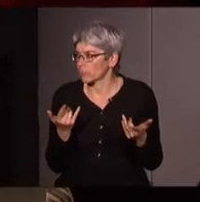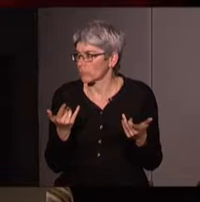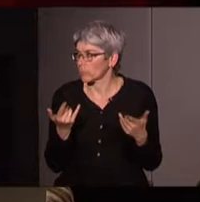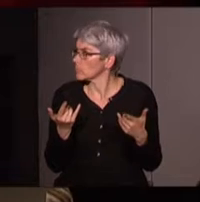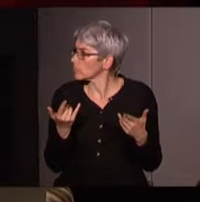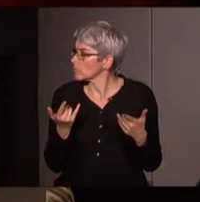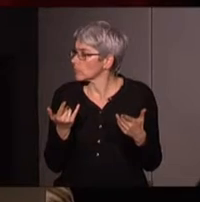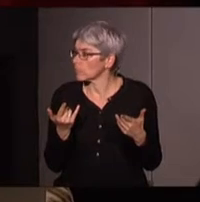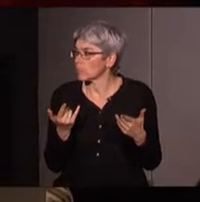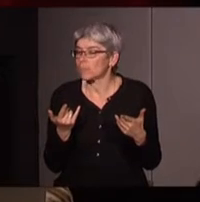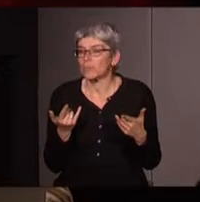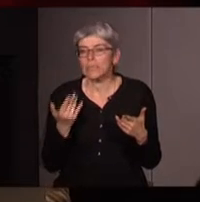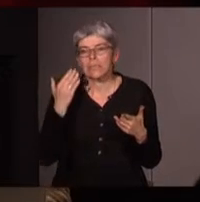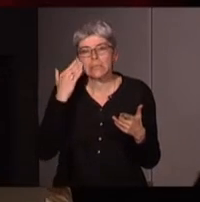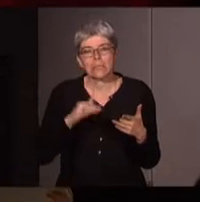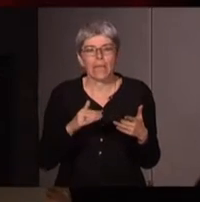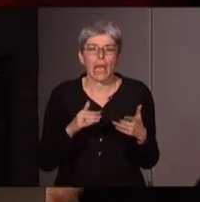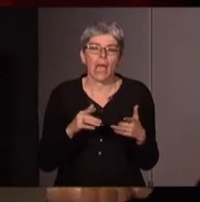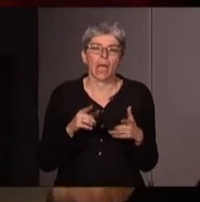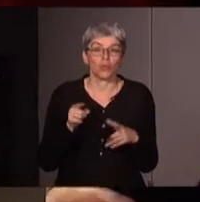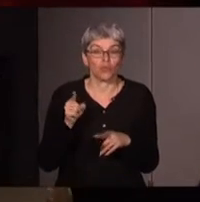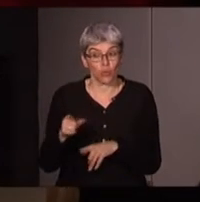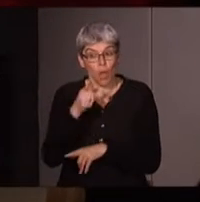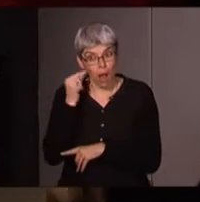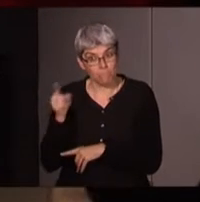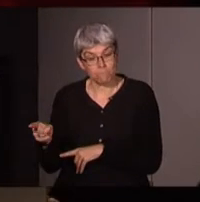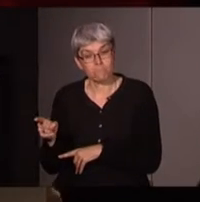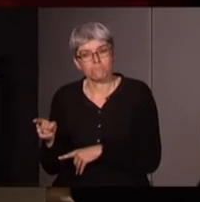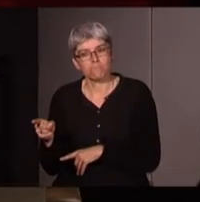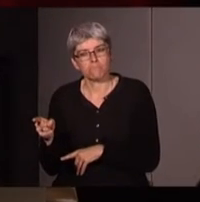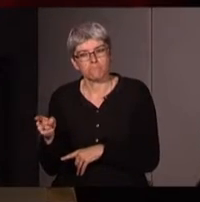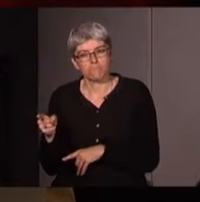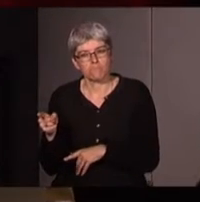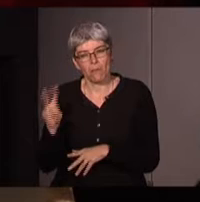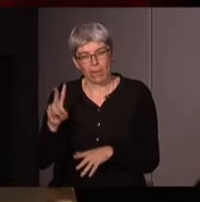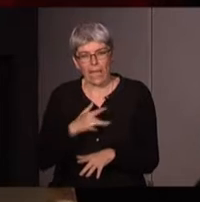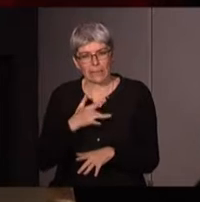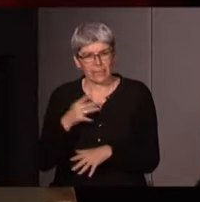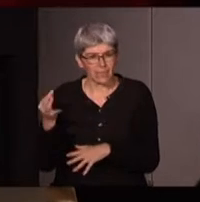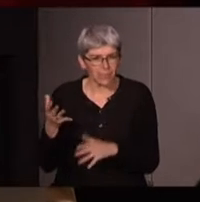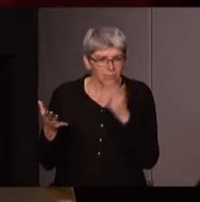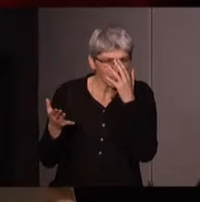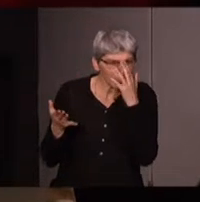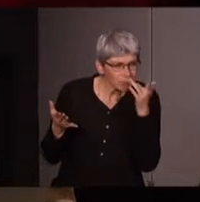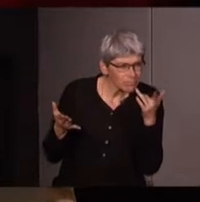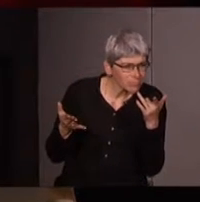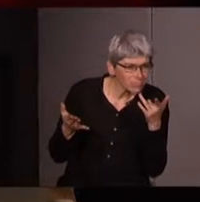de la pensée décoloniale comme celle de Ramon ou Grossfogel, vous pouvez noter si vous voulez, c'est très intéressant, eh bien...